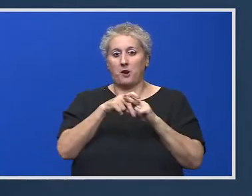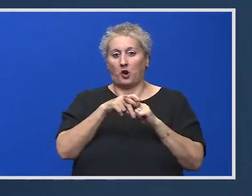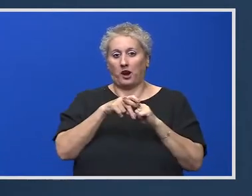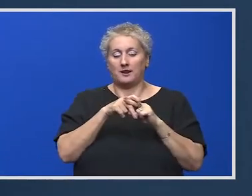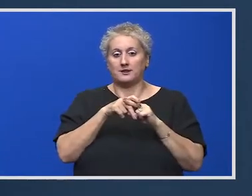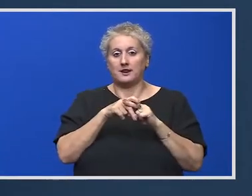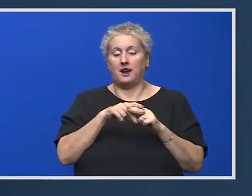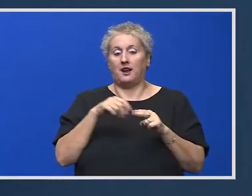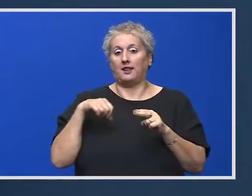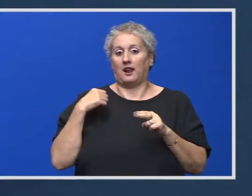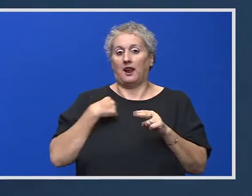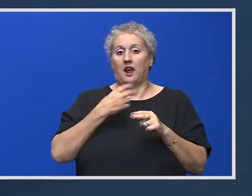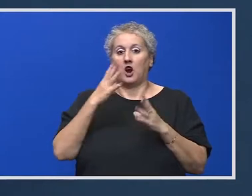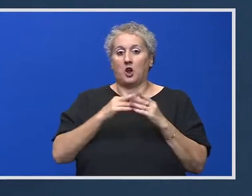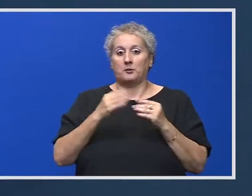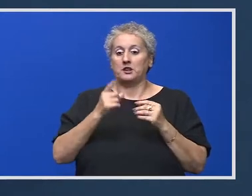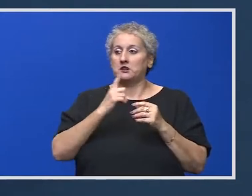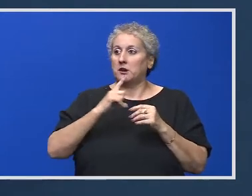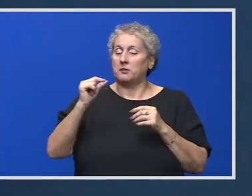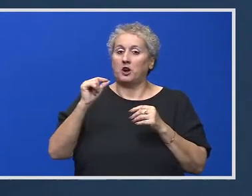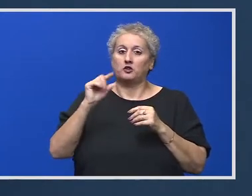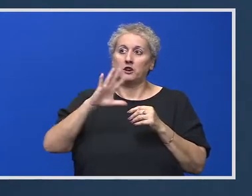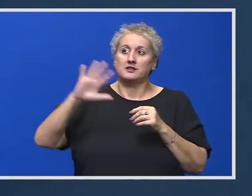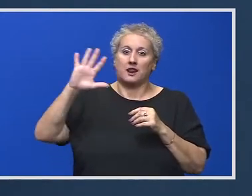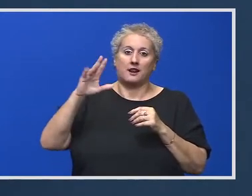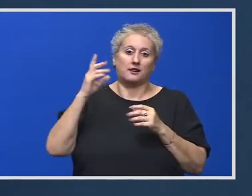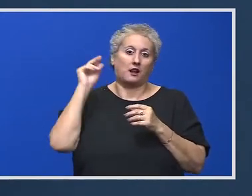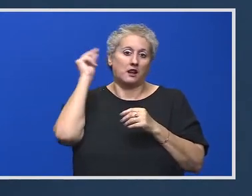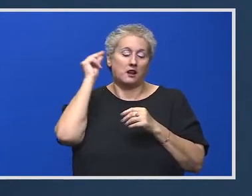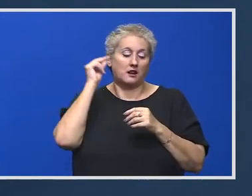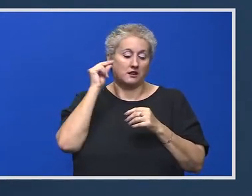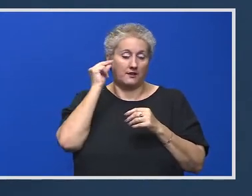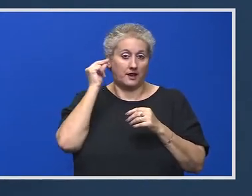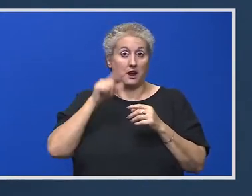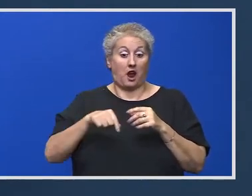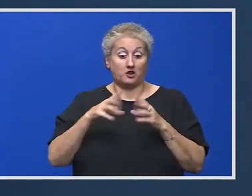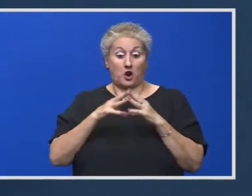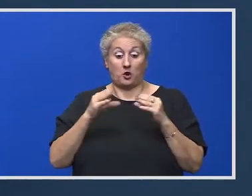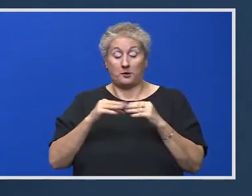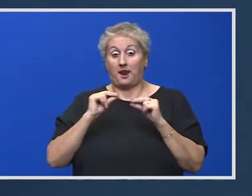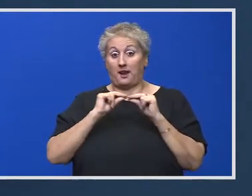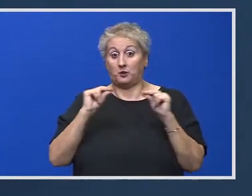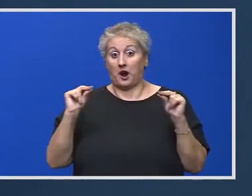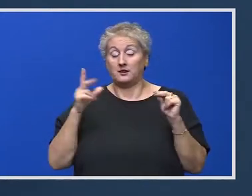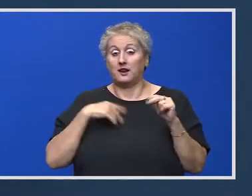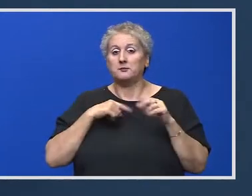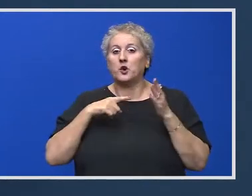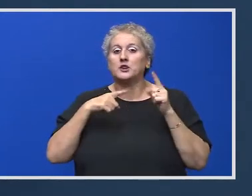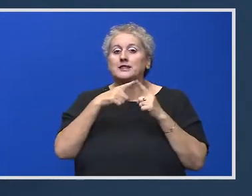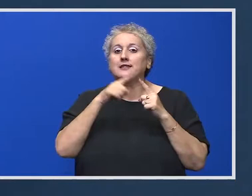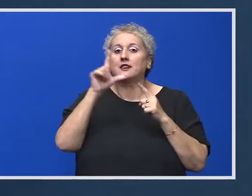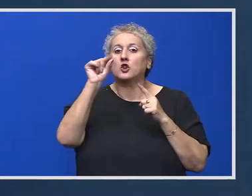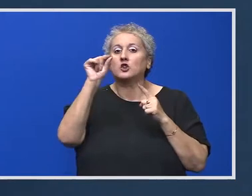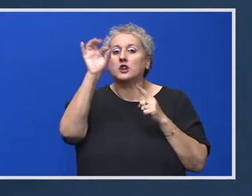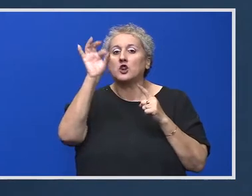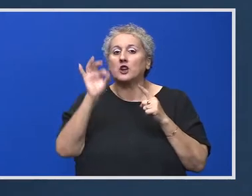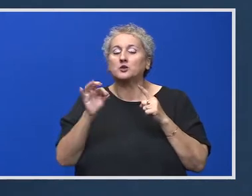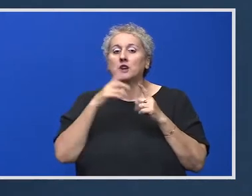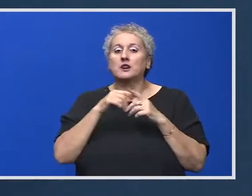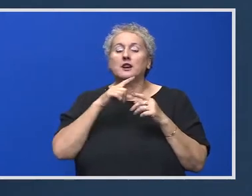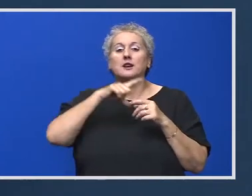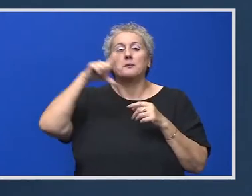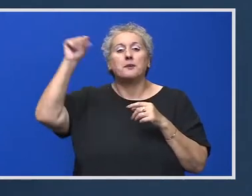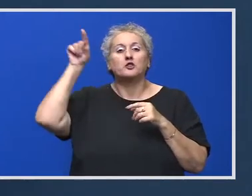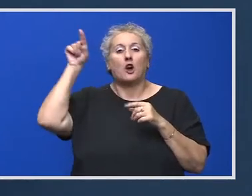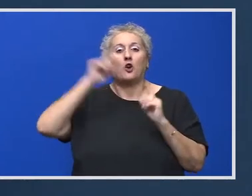în sisteme de învățământ din afara țării. De altfel, și în România Educată avem o țintă de 20% dintre studenți care să urmeze stagii de